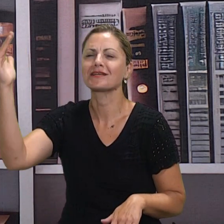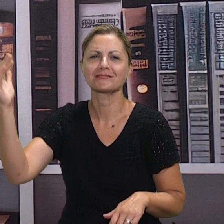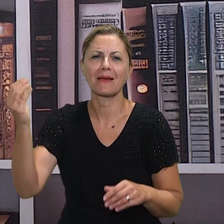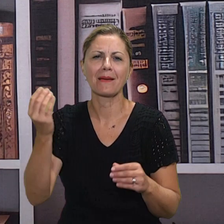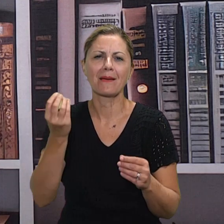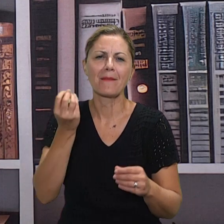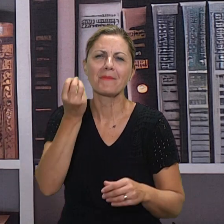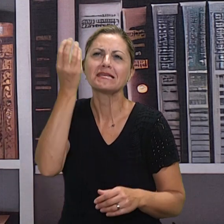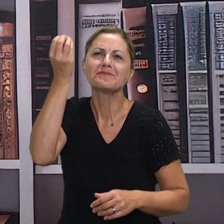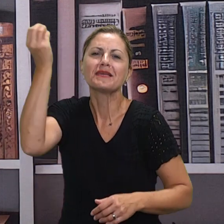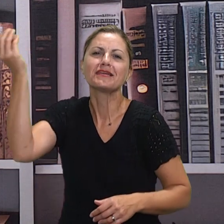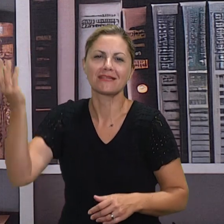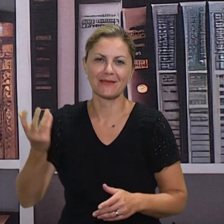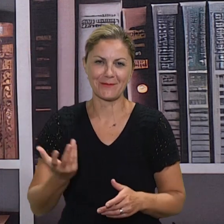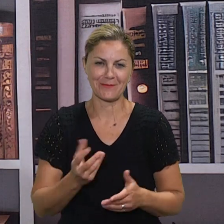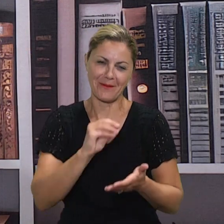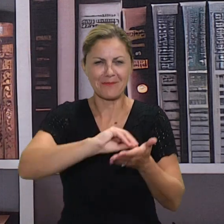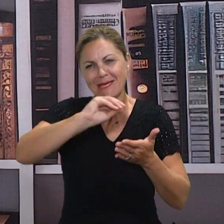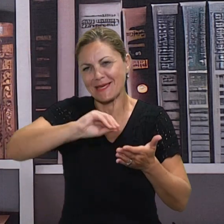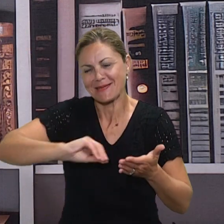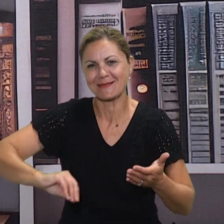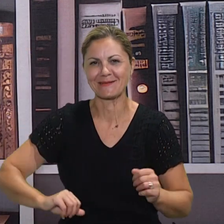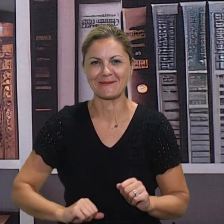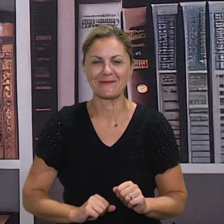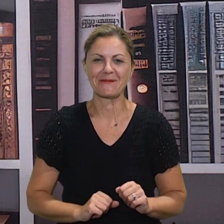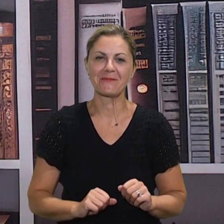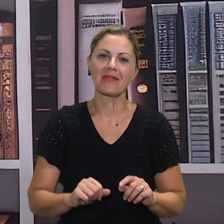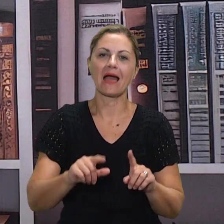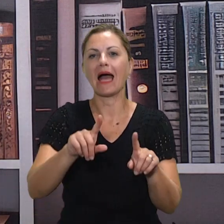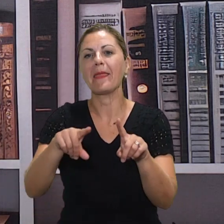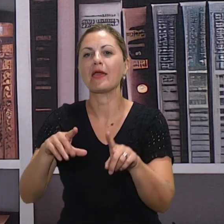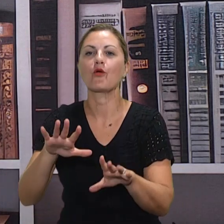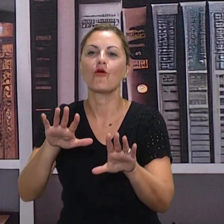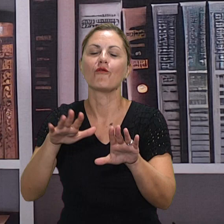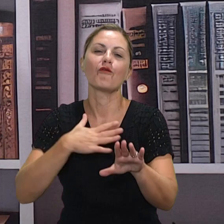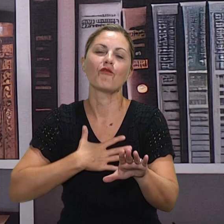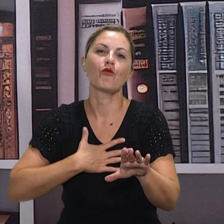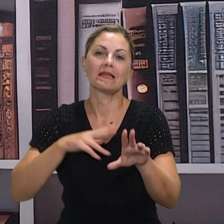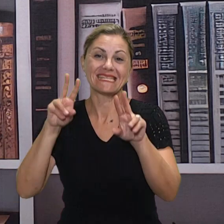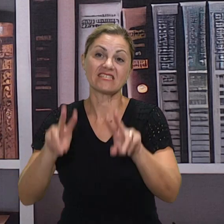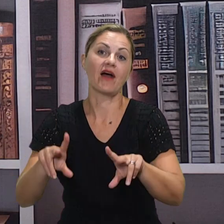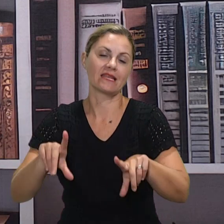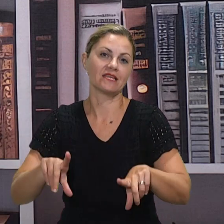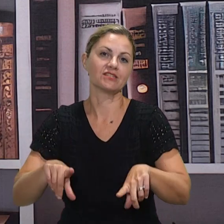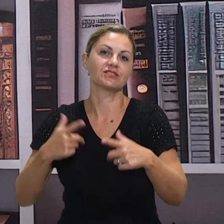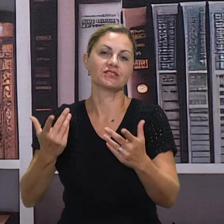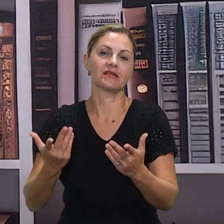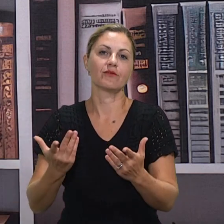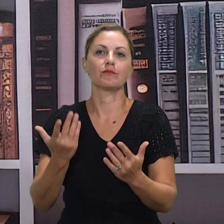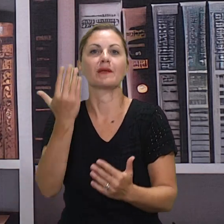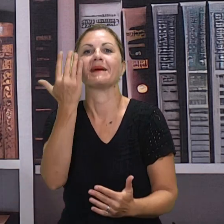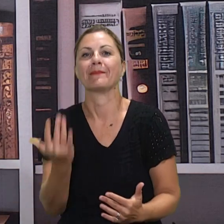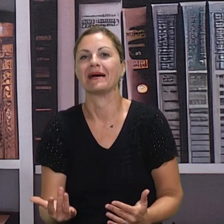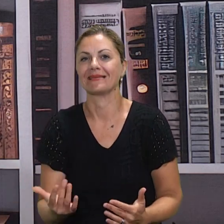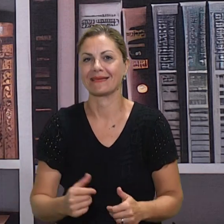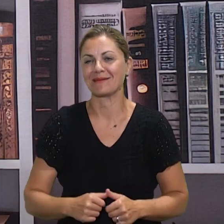likova, ali većinom su realisti. Ono što se događa u stvarnom svijetu nekako uočavaju problematiku i rješavanje nekog